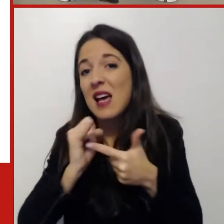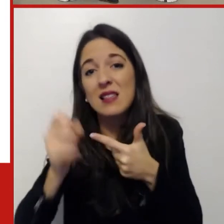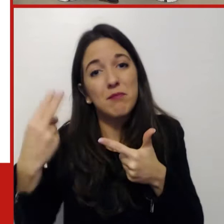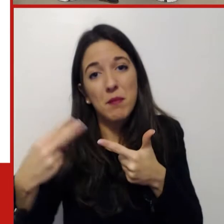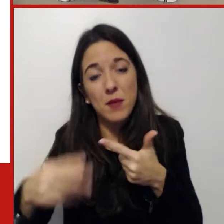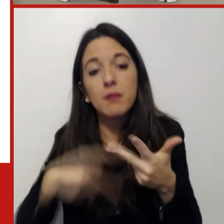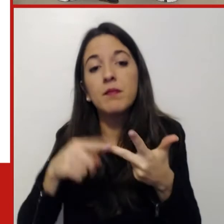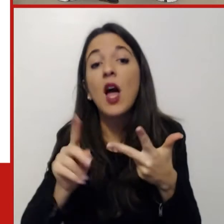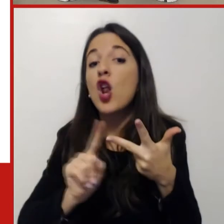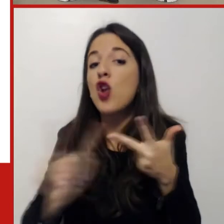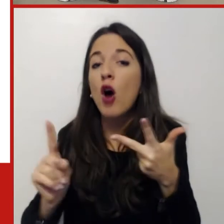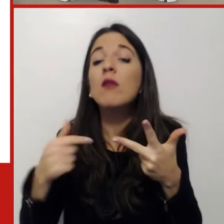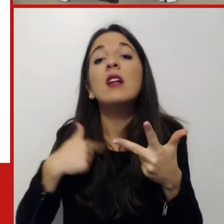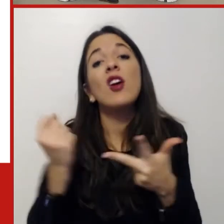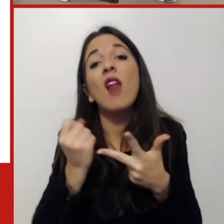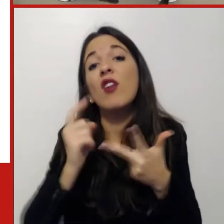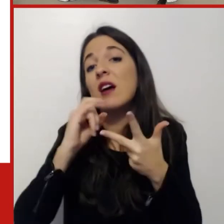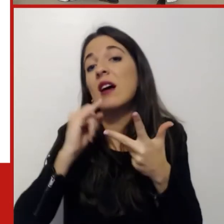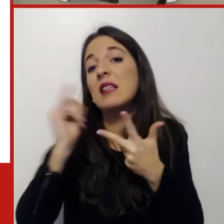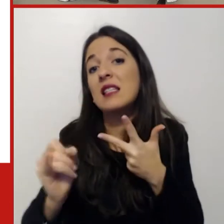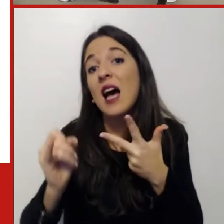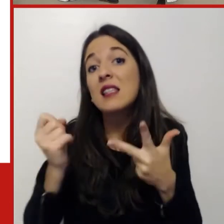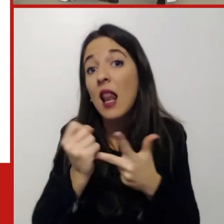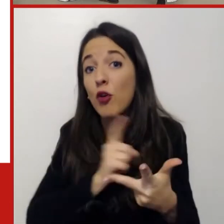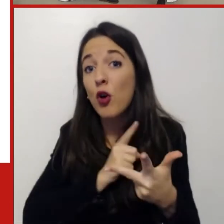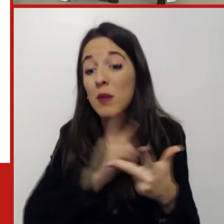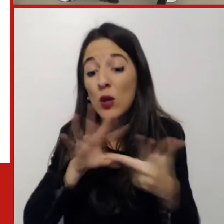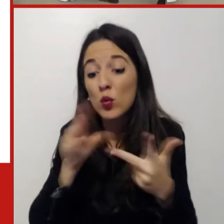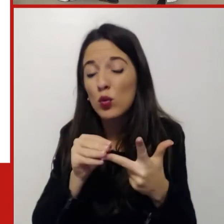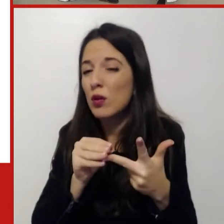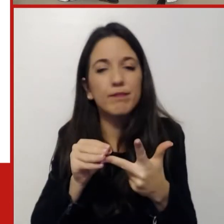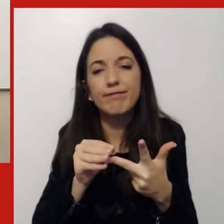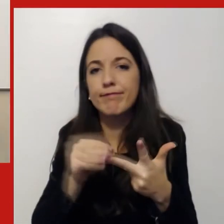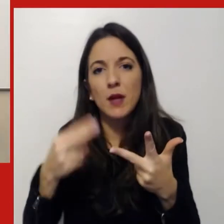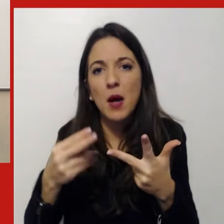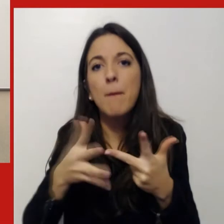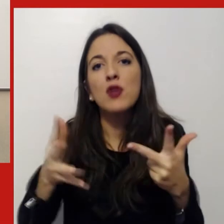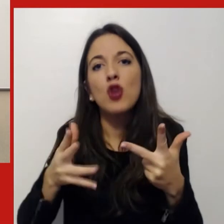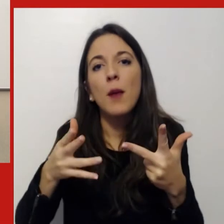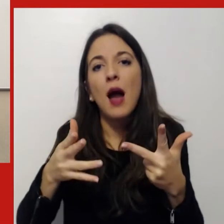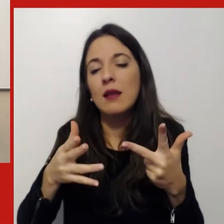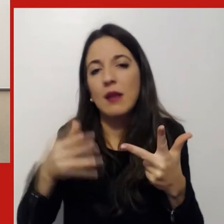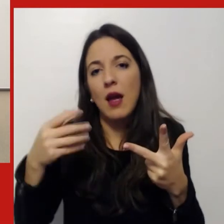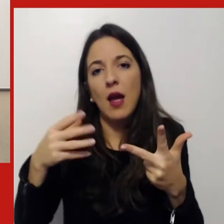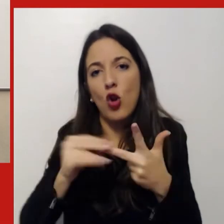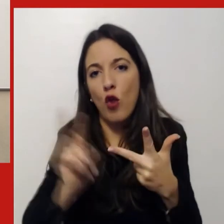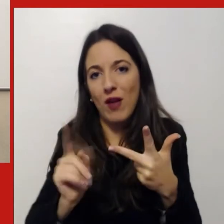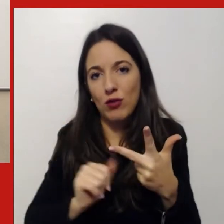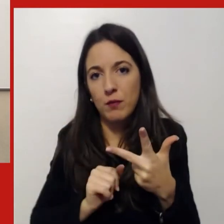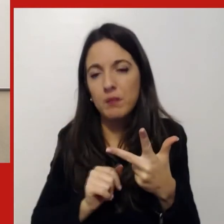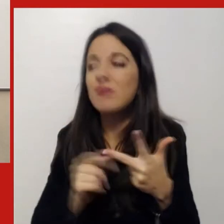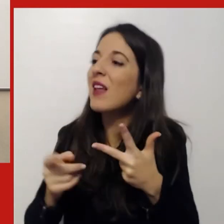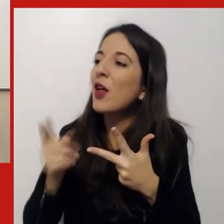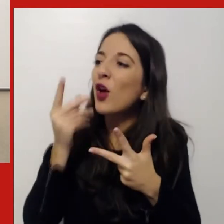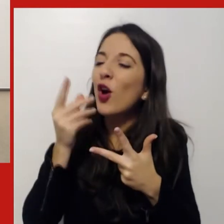sono stato in grado di svolgere la maggior parte delle mie attività. Cosa ne pensi da questo punto di vista? Cosa ti aspetti? Ma io so